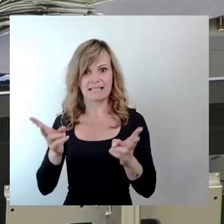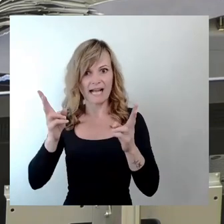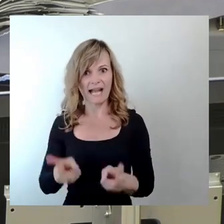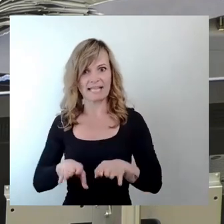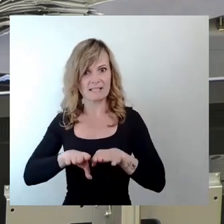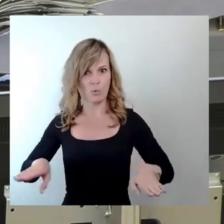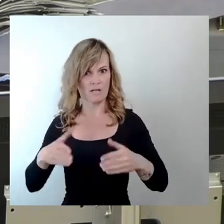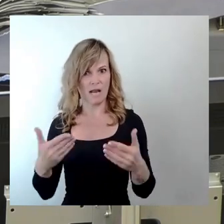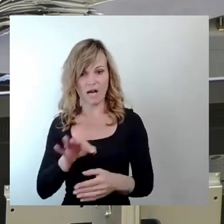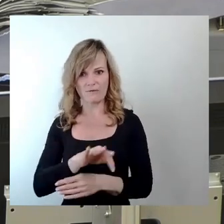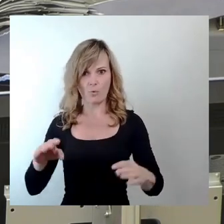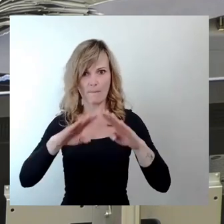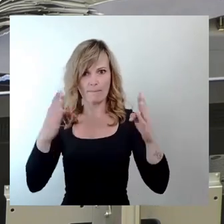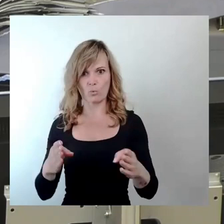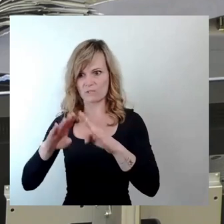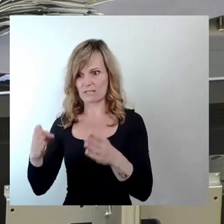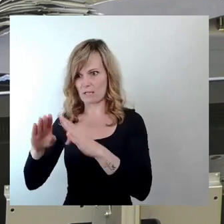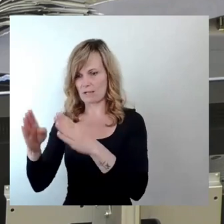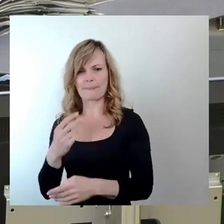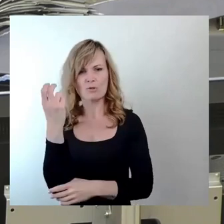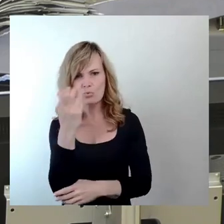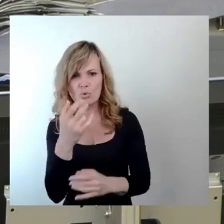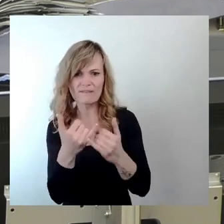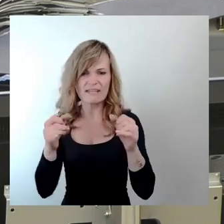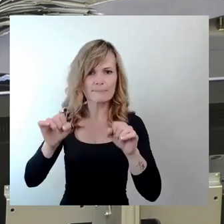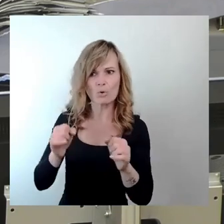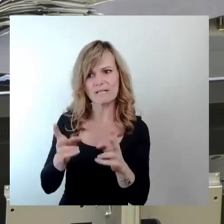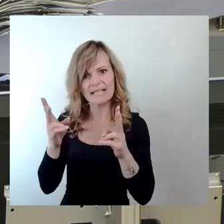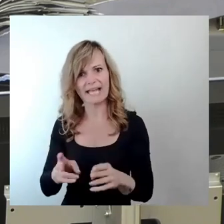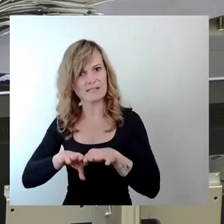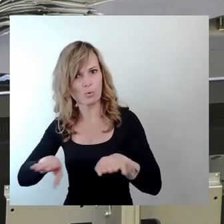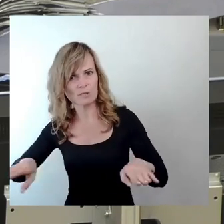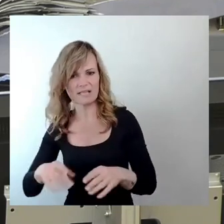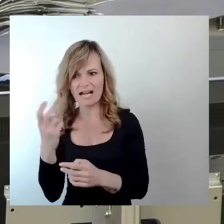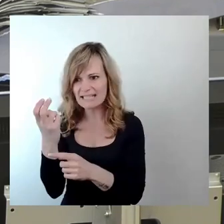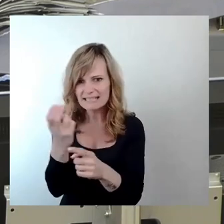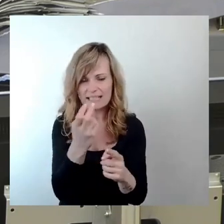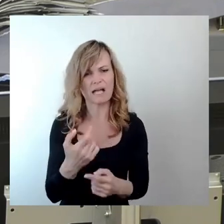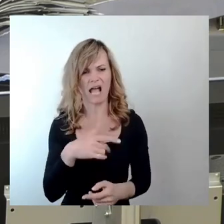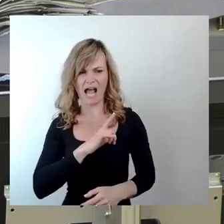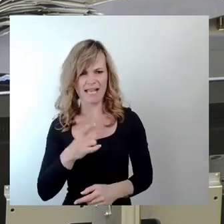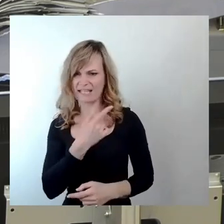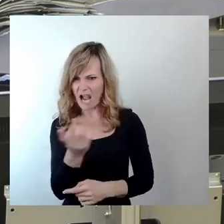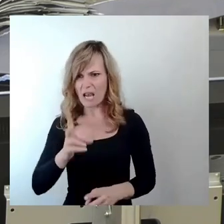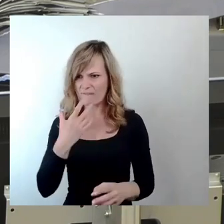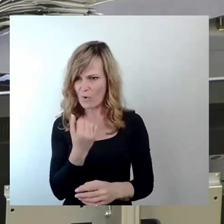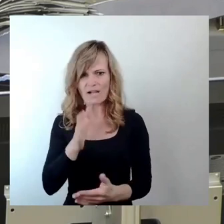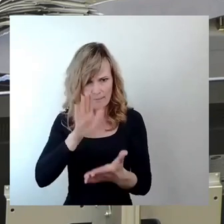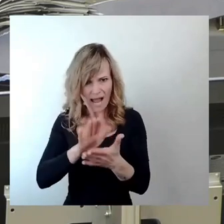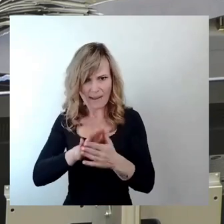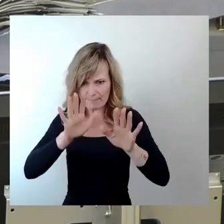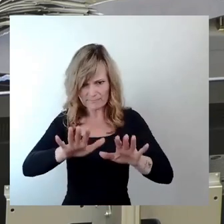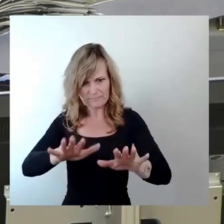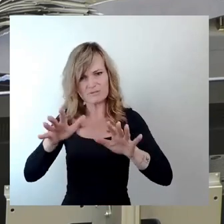eine Lösung für eine Rechtsgrundlage zu suchen, denn eigentlich will niemand das Wasserskianlage und Drumherum Kram endgültig verschwinden, müssen die